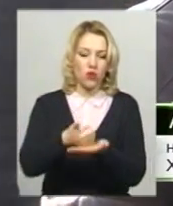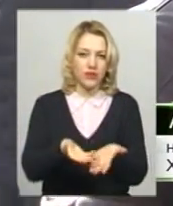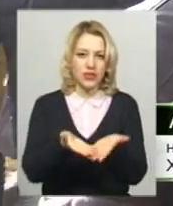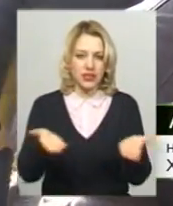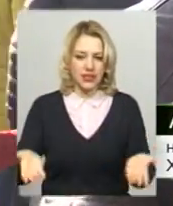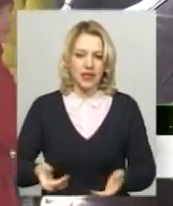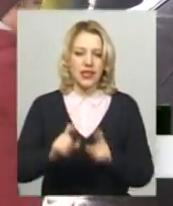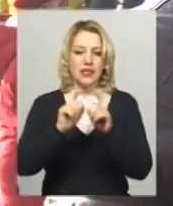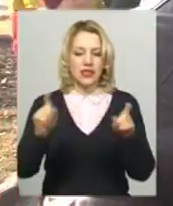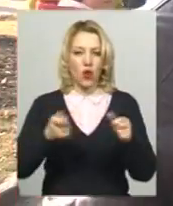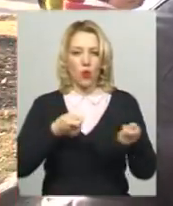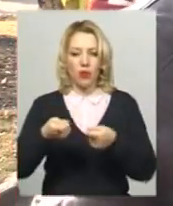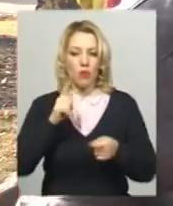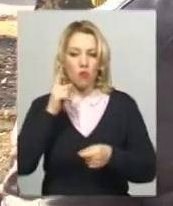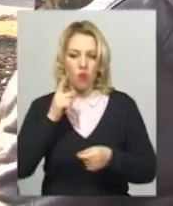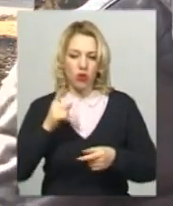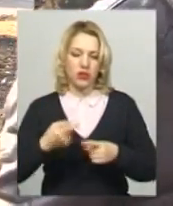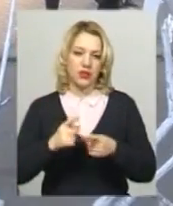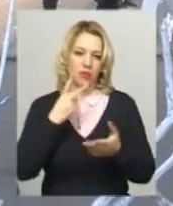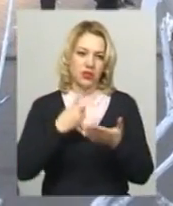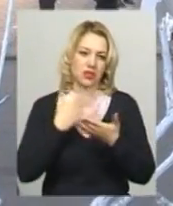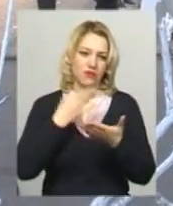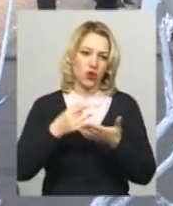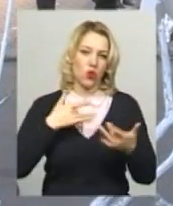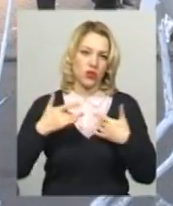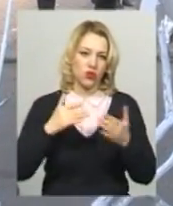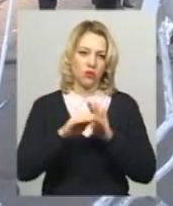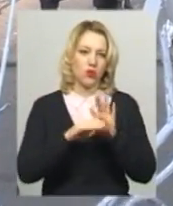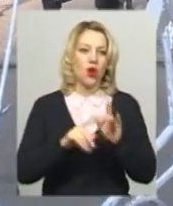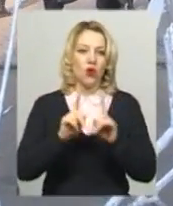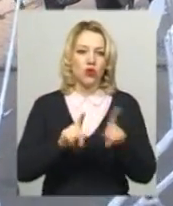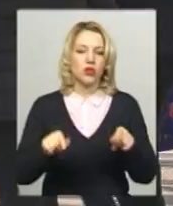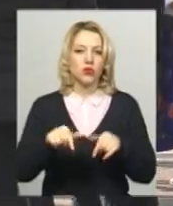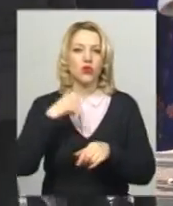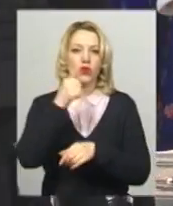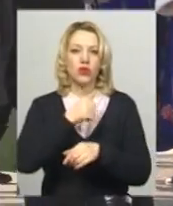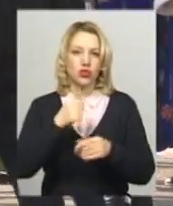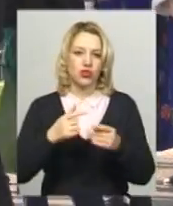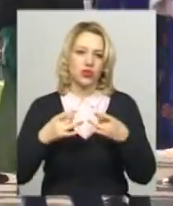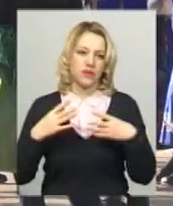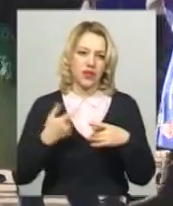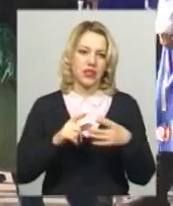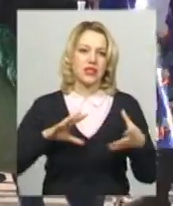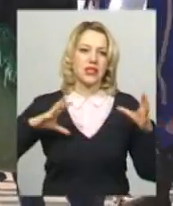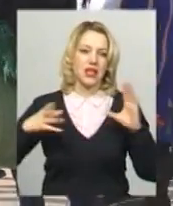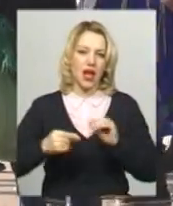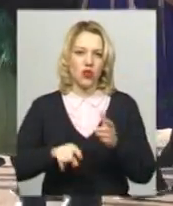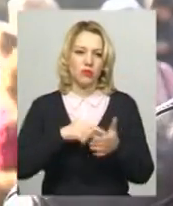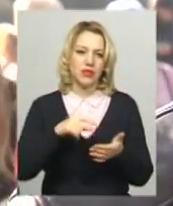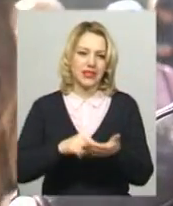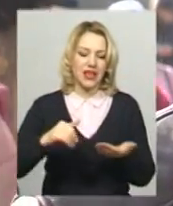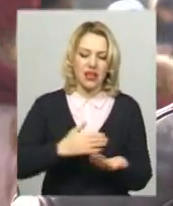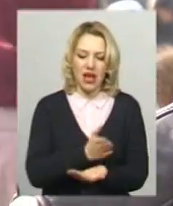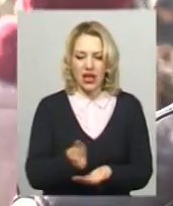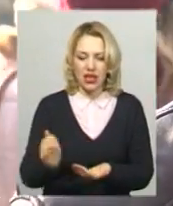управління молоді і спорту також показали свою концертну програму. Особливість цьогорічного свята зустрічі весни є загальноміський кривий танець, розповідає